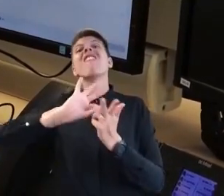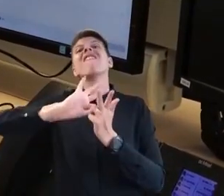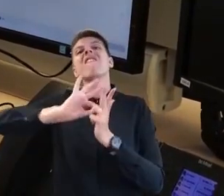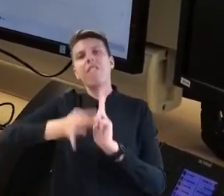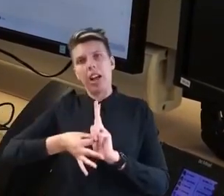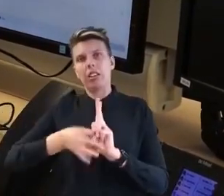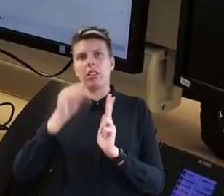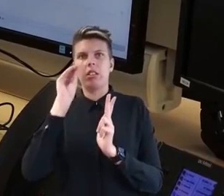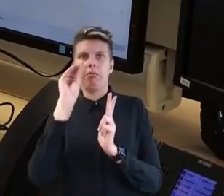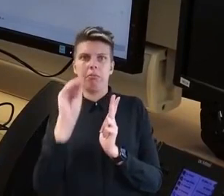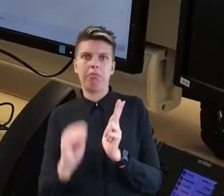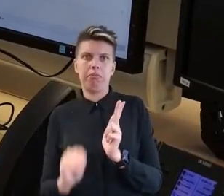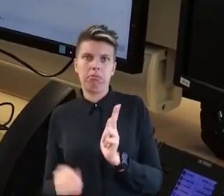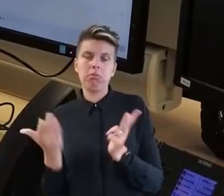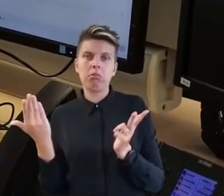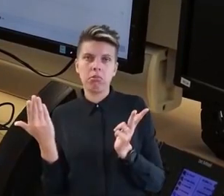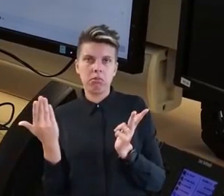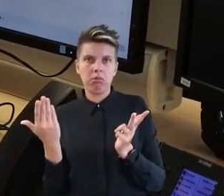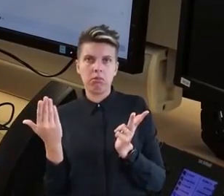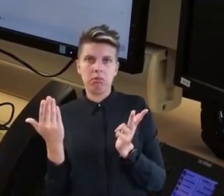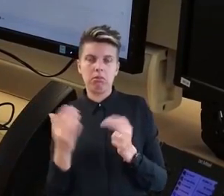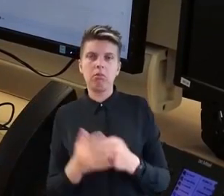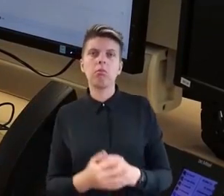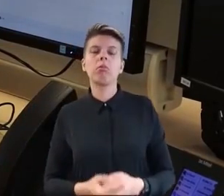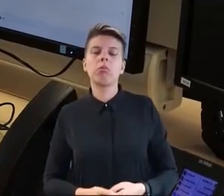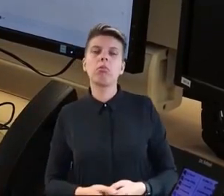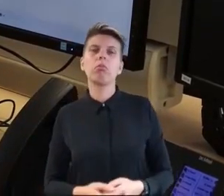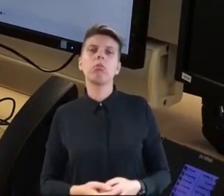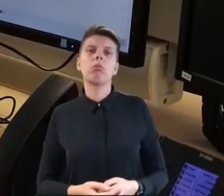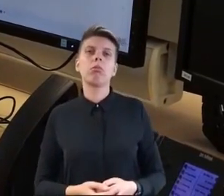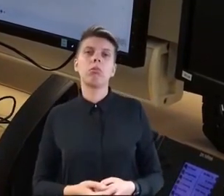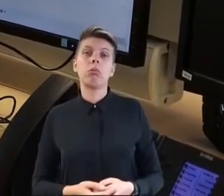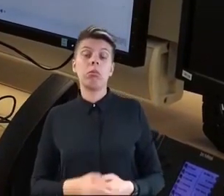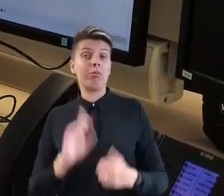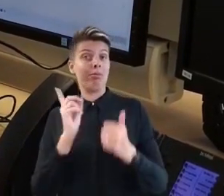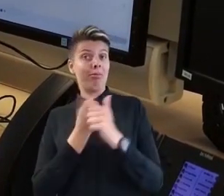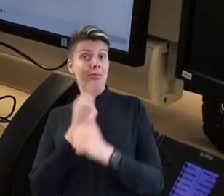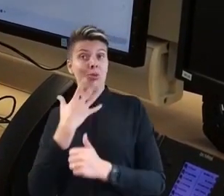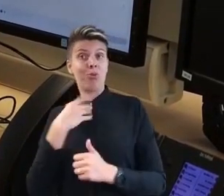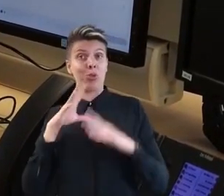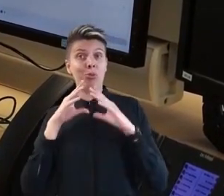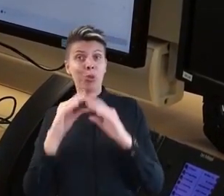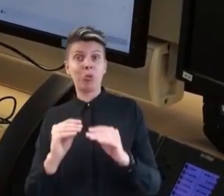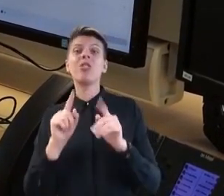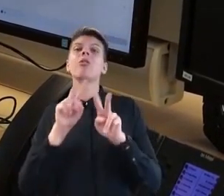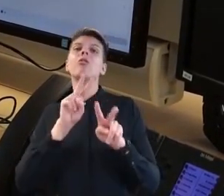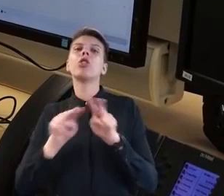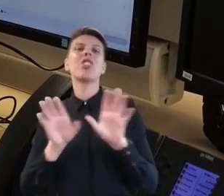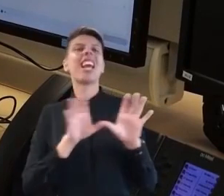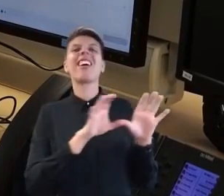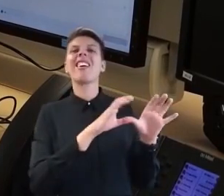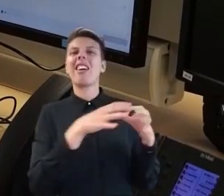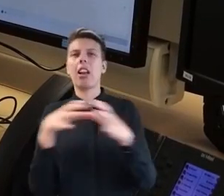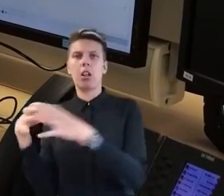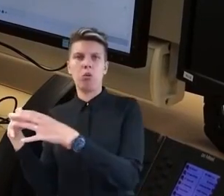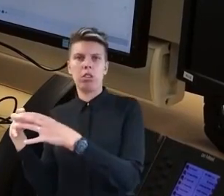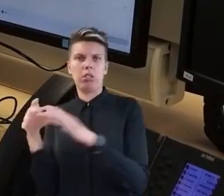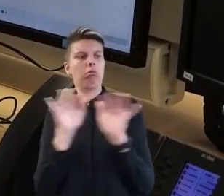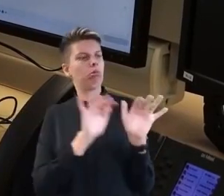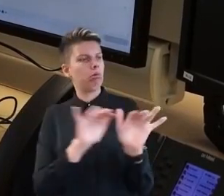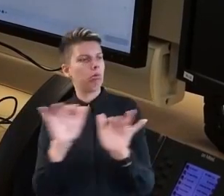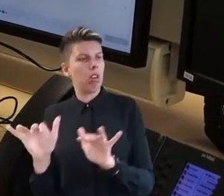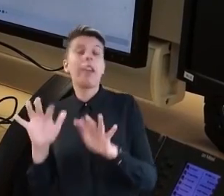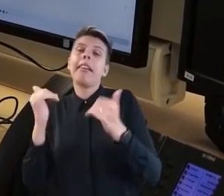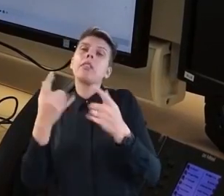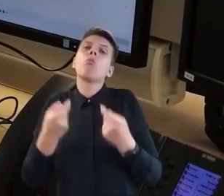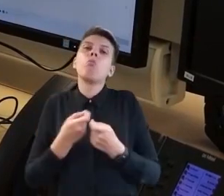Warnmeldung hinein. Hierzu nutzen wir als erstes eine Auswahl von Kategorien. Wir nehmen mal als